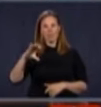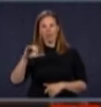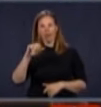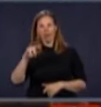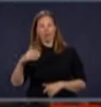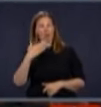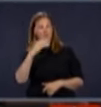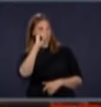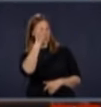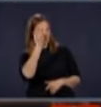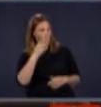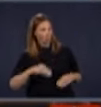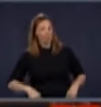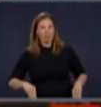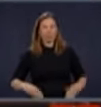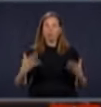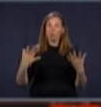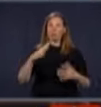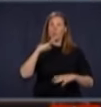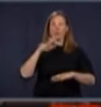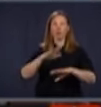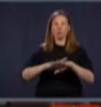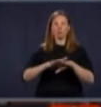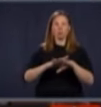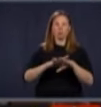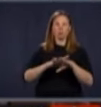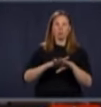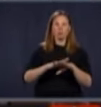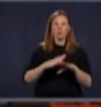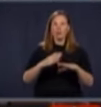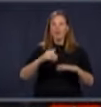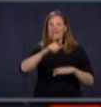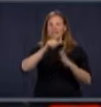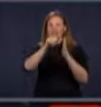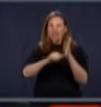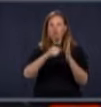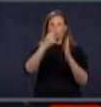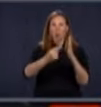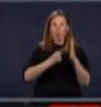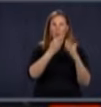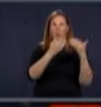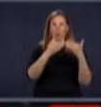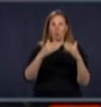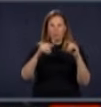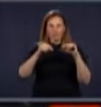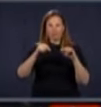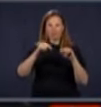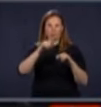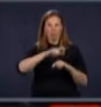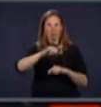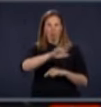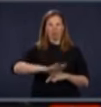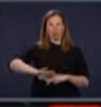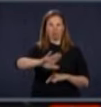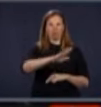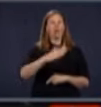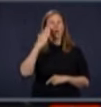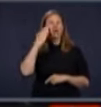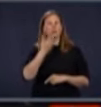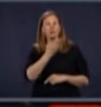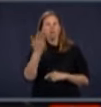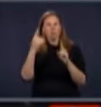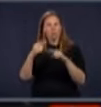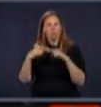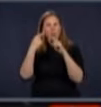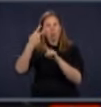Alors, aujourd'hui, moi, je vais vous parler de la reprise des activités en chirurgie au Québec. Alors, comme vous savez, au cours des deux